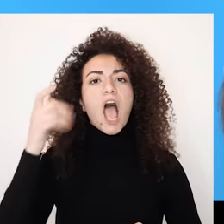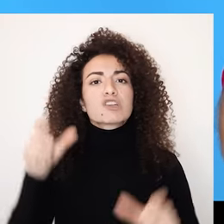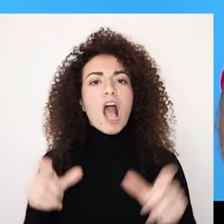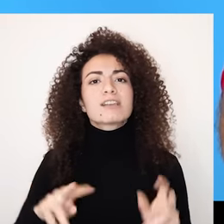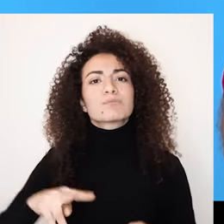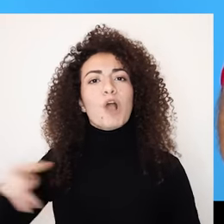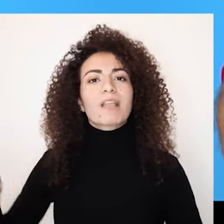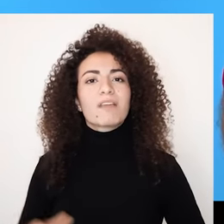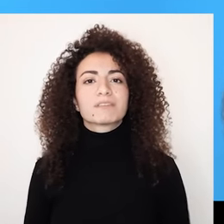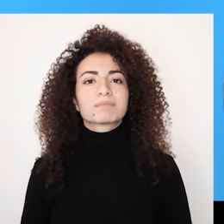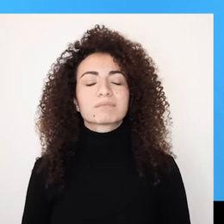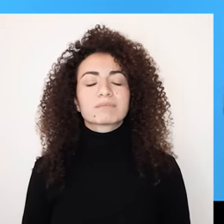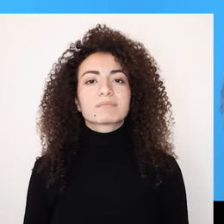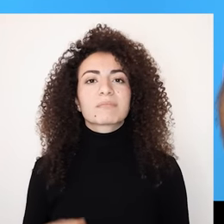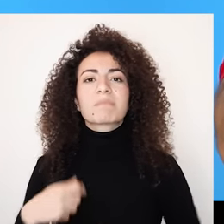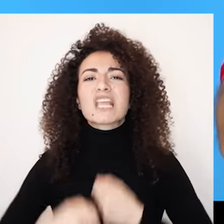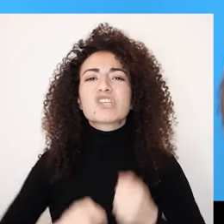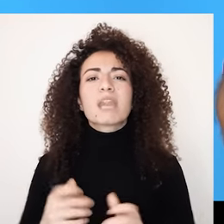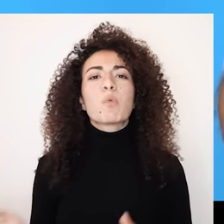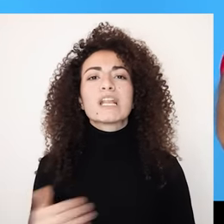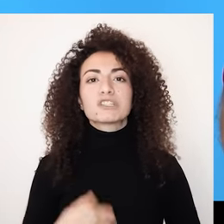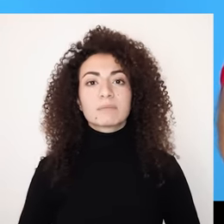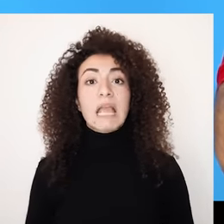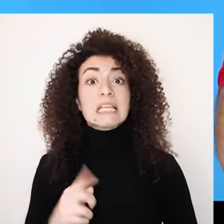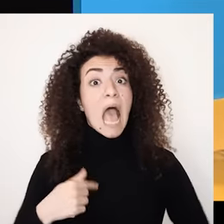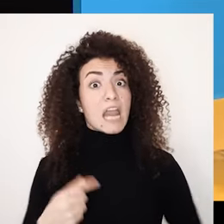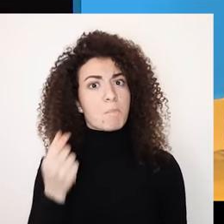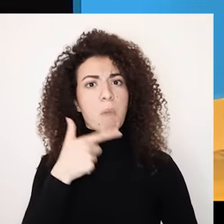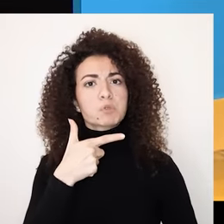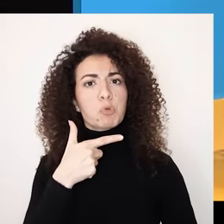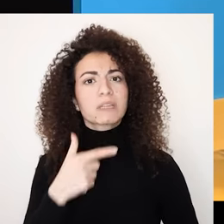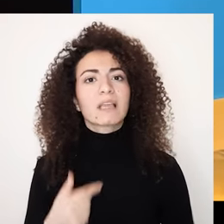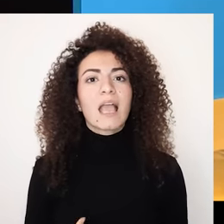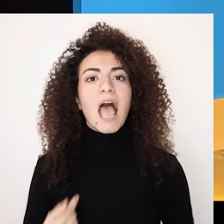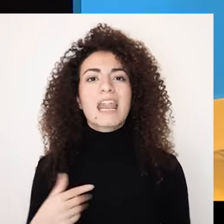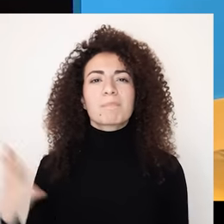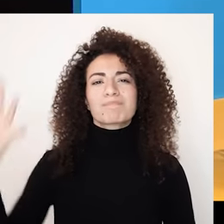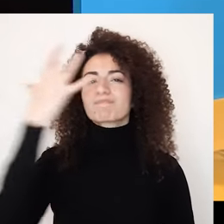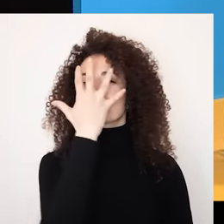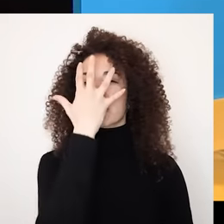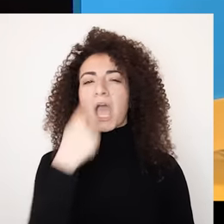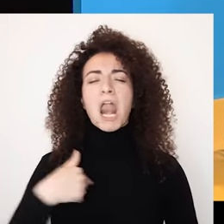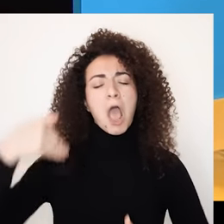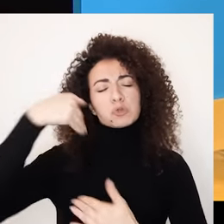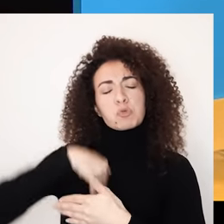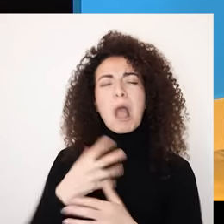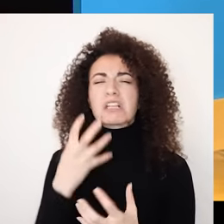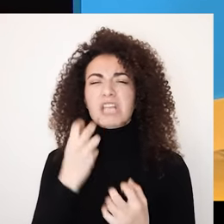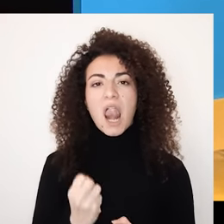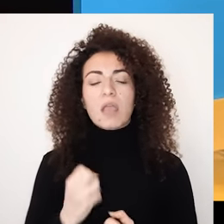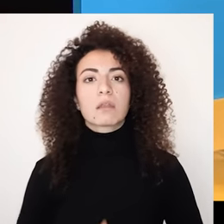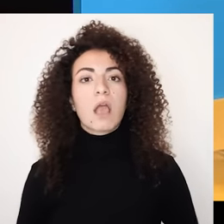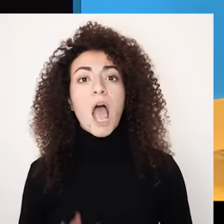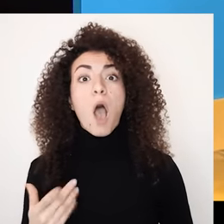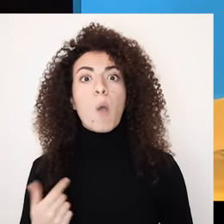بالفرح أو البهجة بنكون عم نجرب نحط قناع بيخب الحقيقة كلمات مثل المشي والرقص تزعجنا دايماً لا نملك